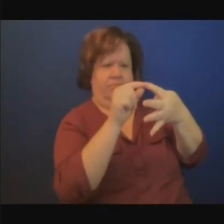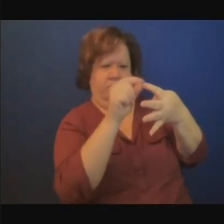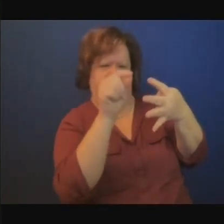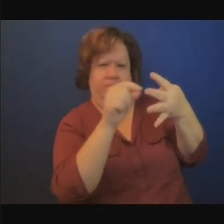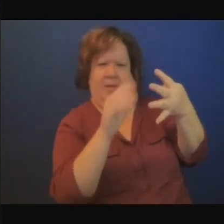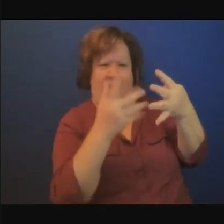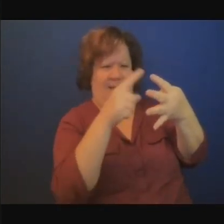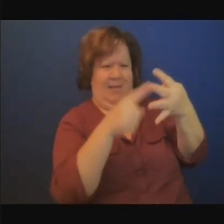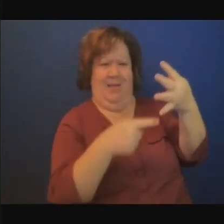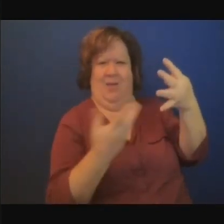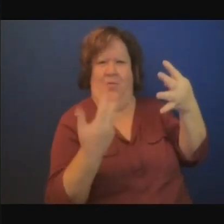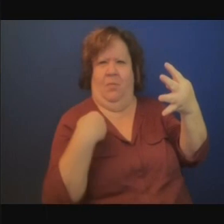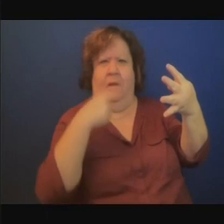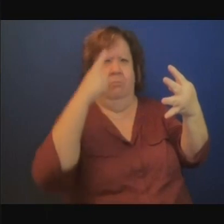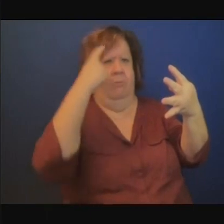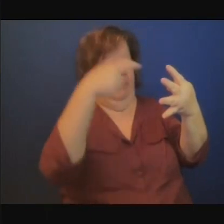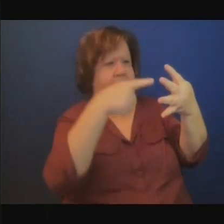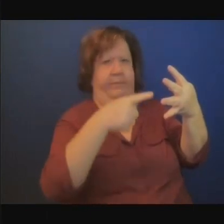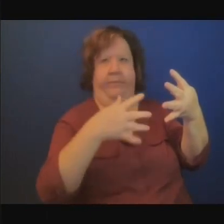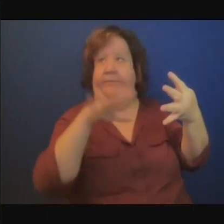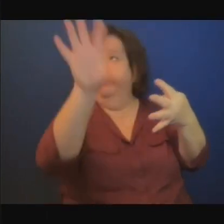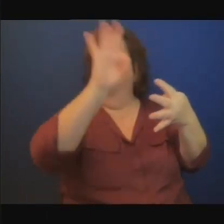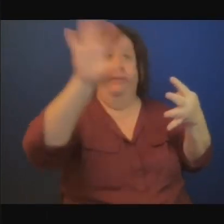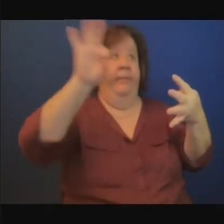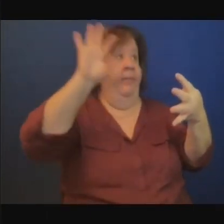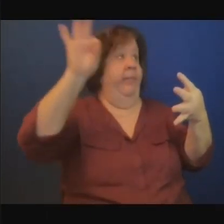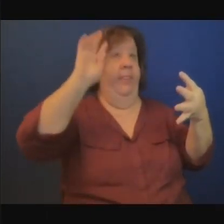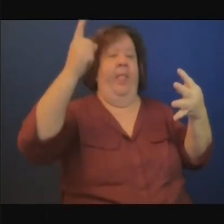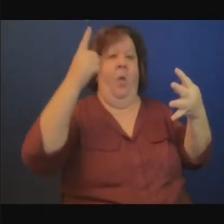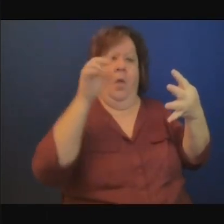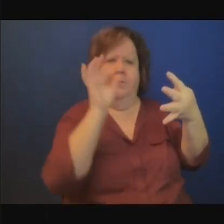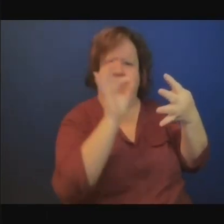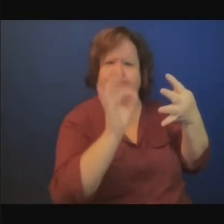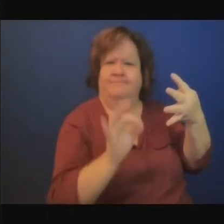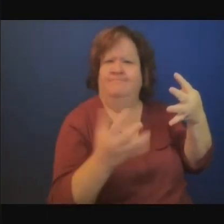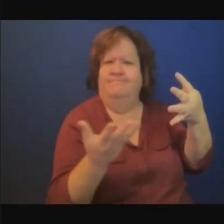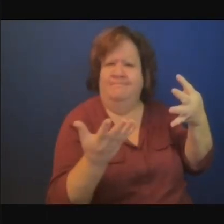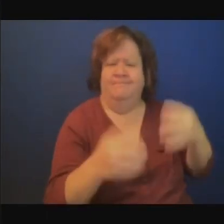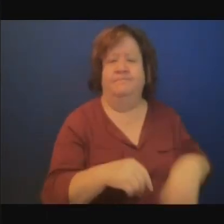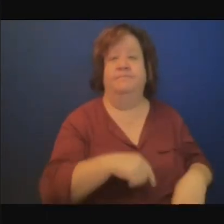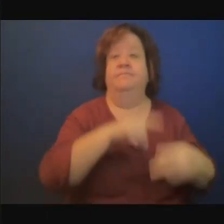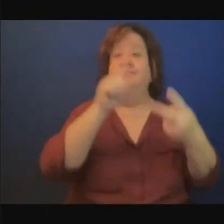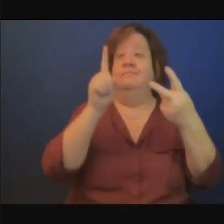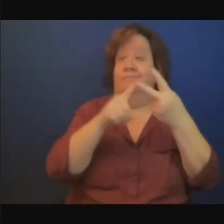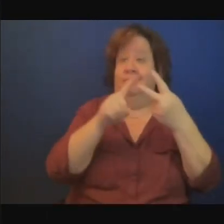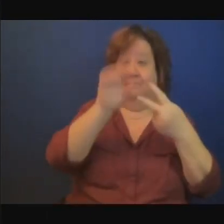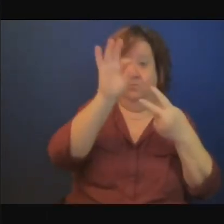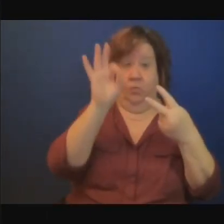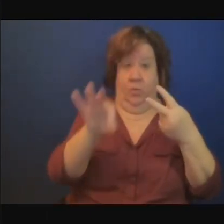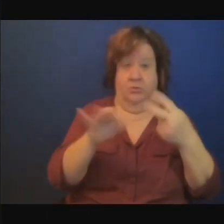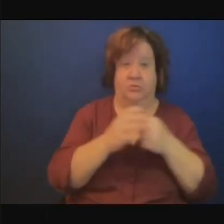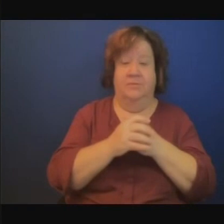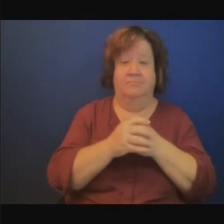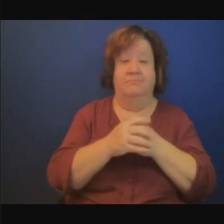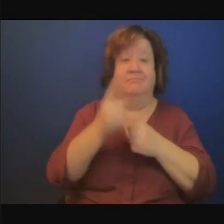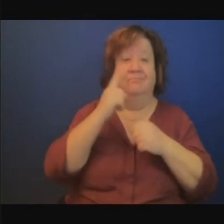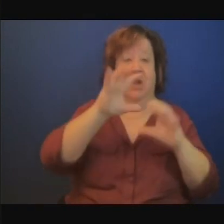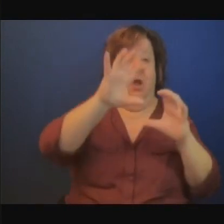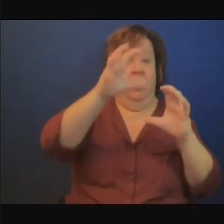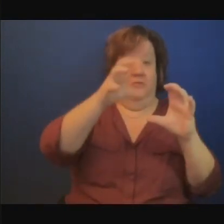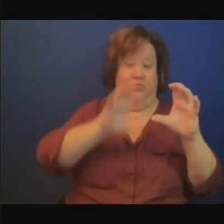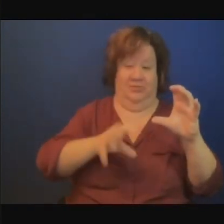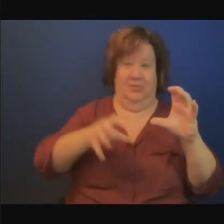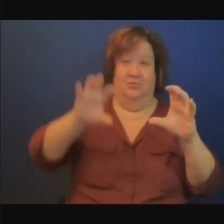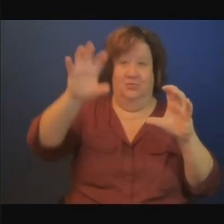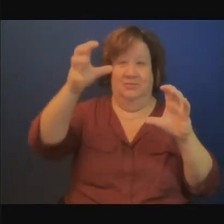est-ce qu'il y a des différences entre tous les pays africains compte tenu de leur taille? Est-ce que vous